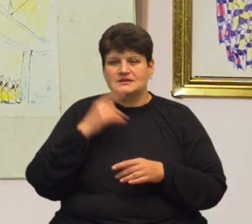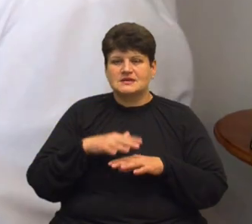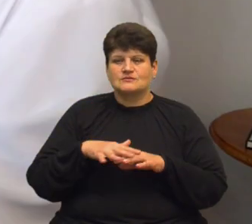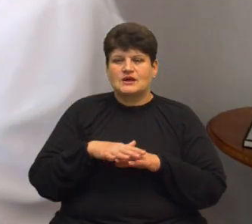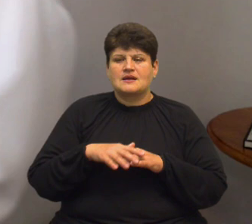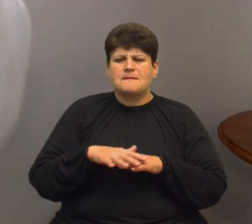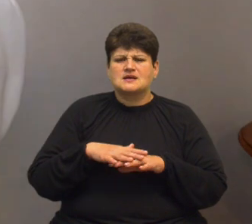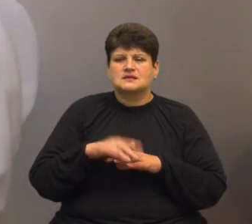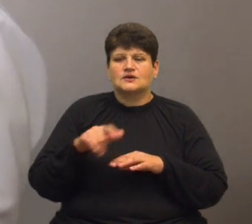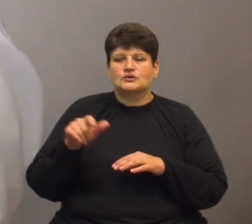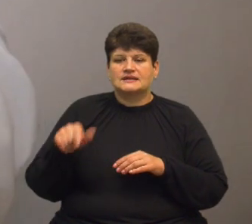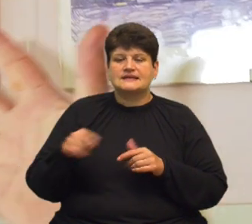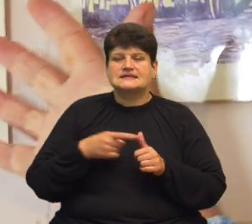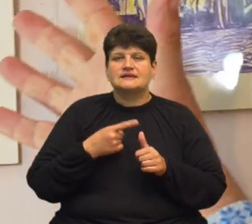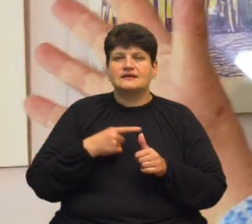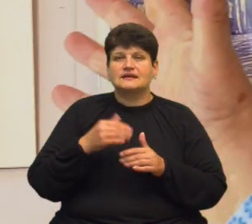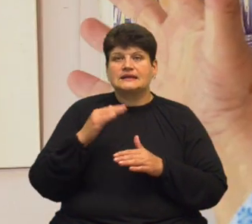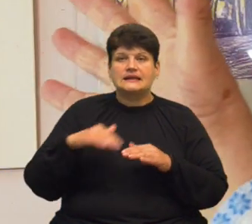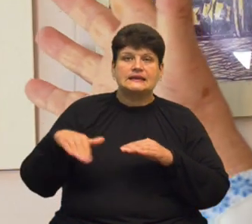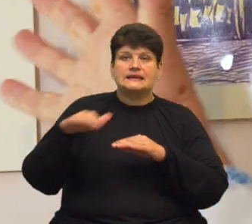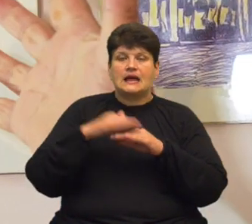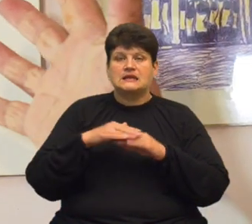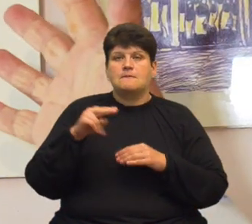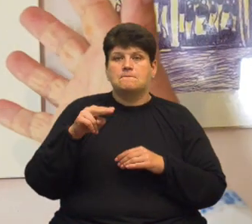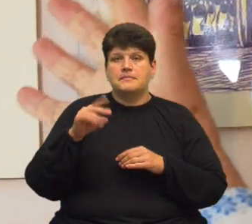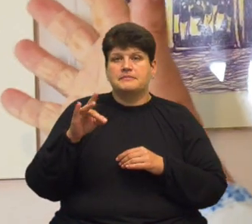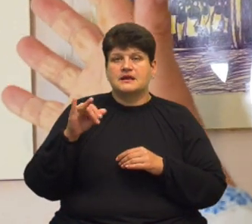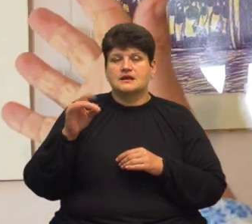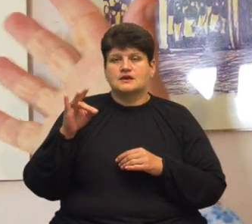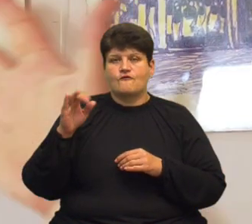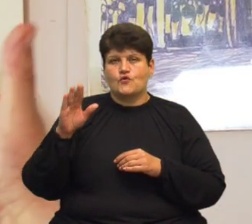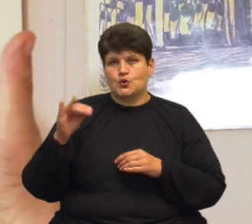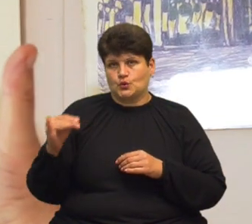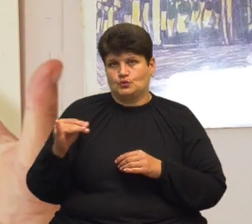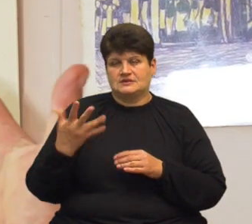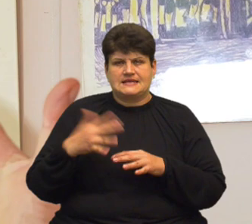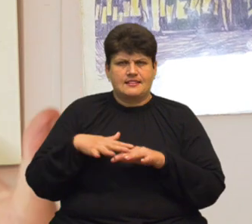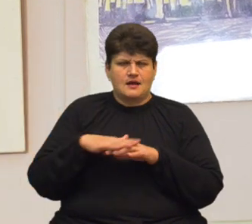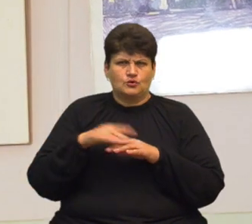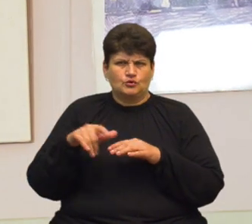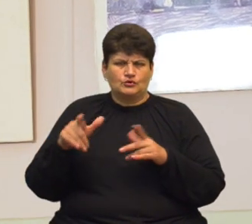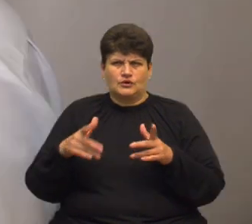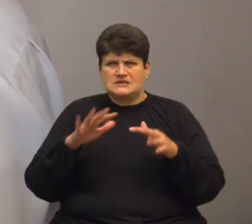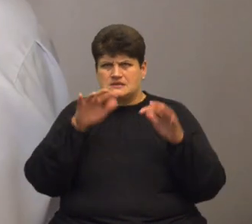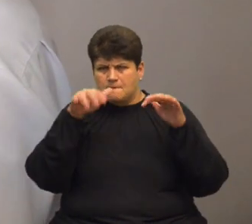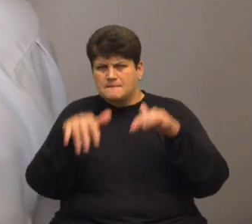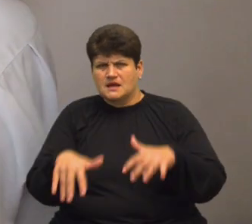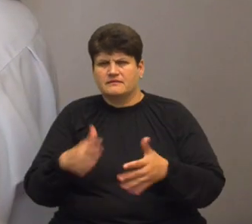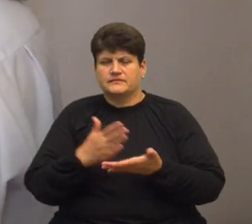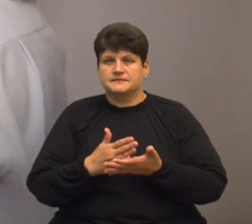внизу. Це я назвав над прірвою. Бо прийшла знову якась натовп, людей перед якоюсь прірвою стоїть.